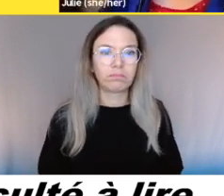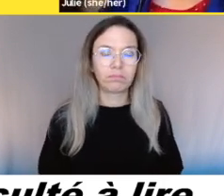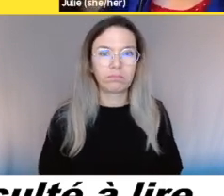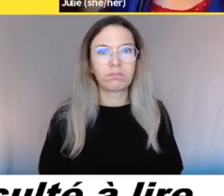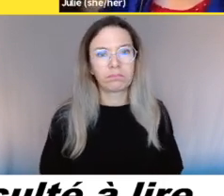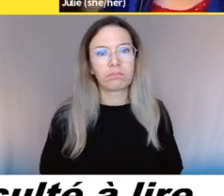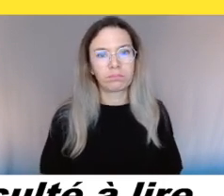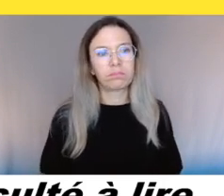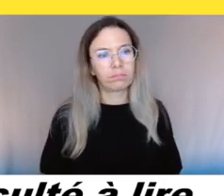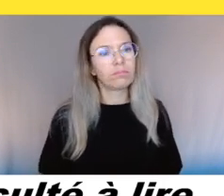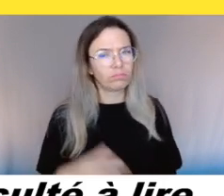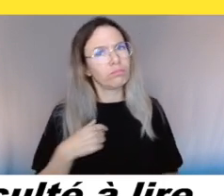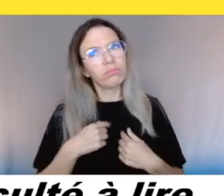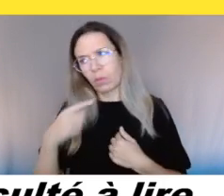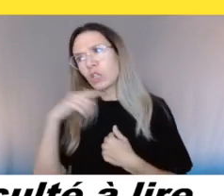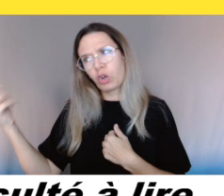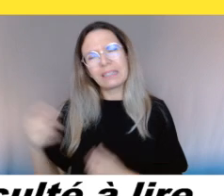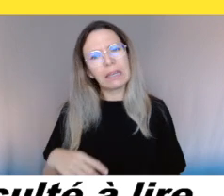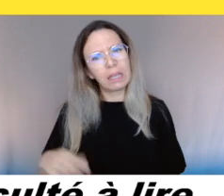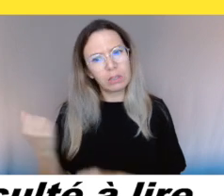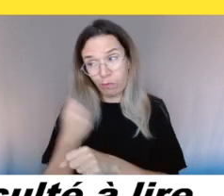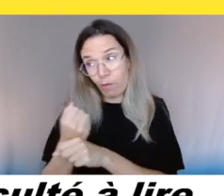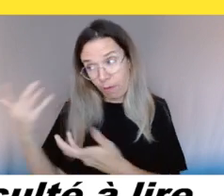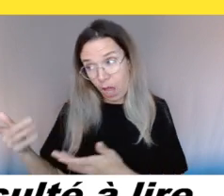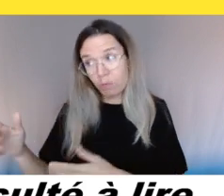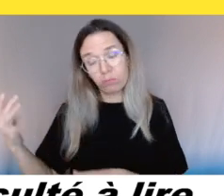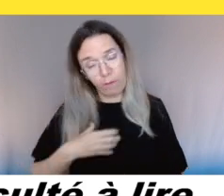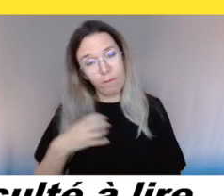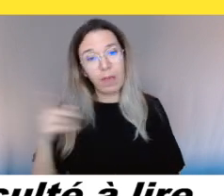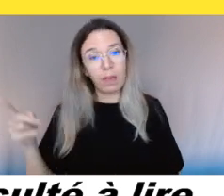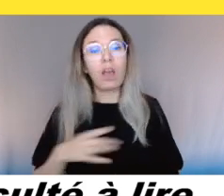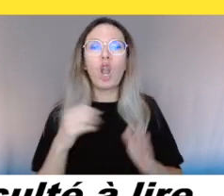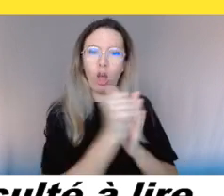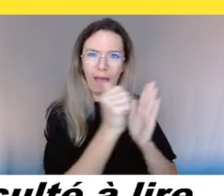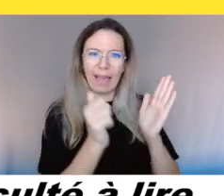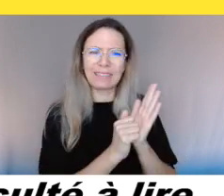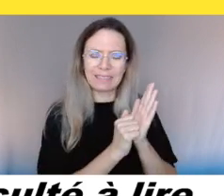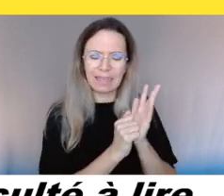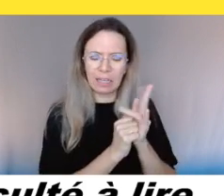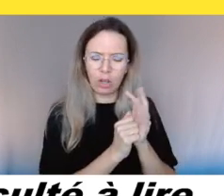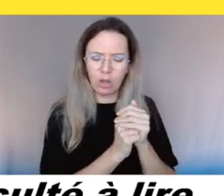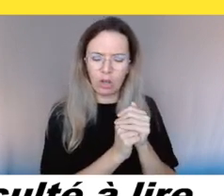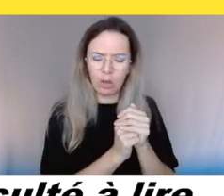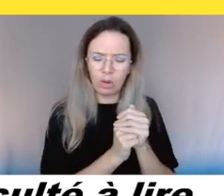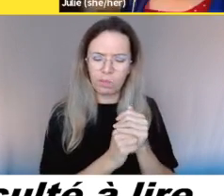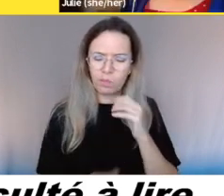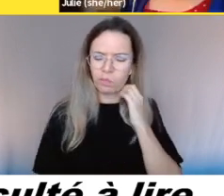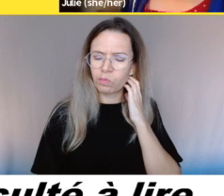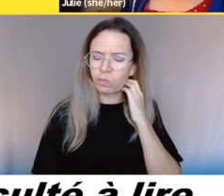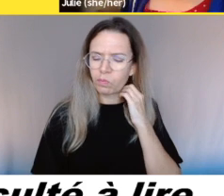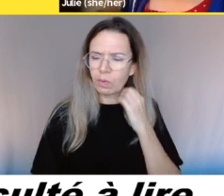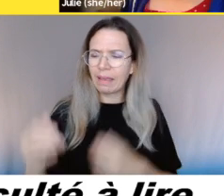Fait qu'il était reviré de bord complètement là, tu sais. » Il y a des articles ou non. » « Oui.